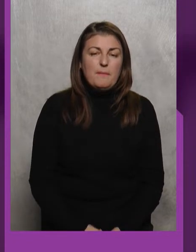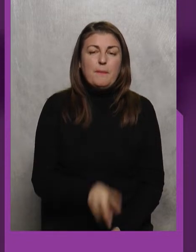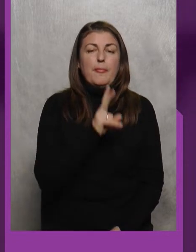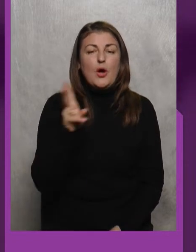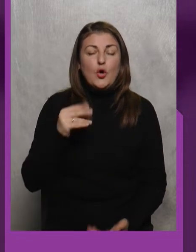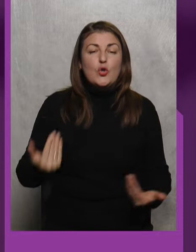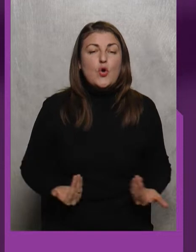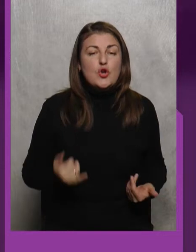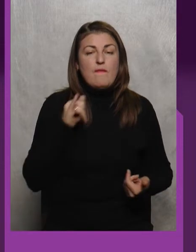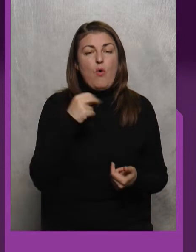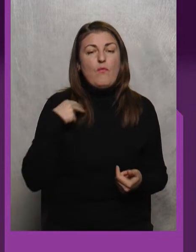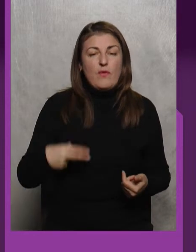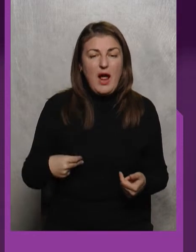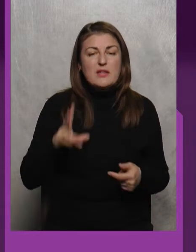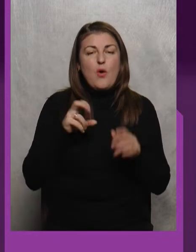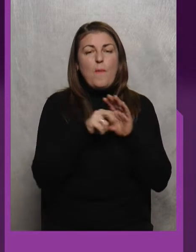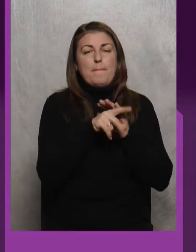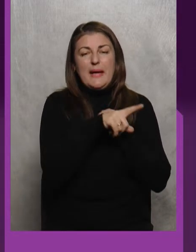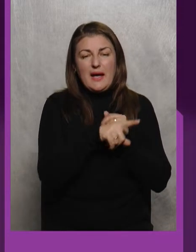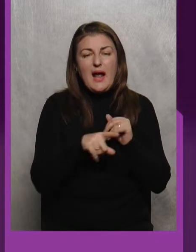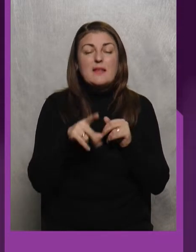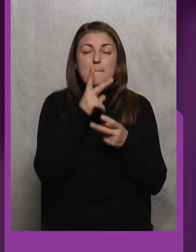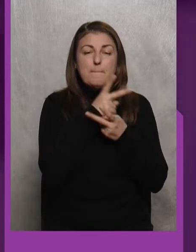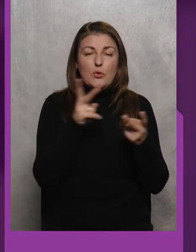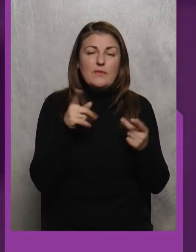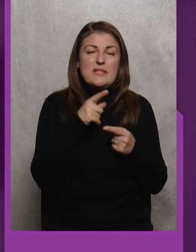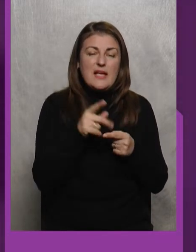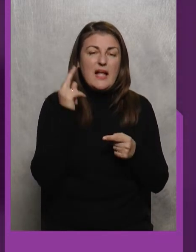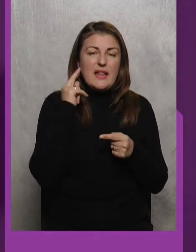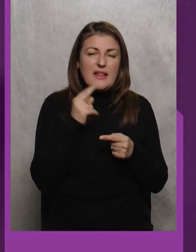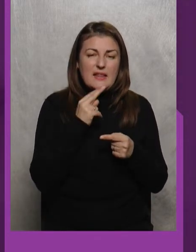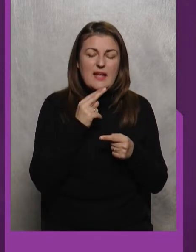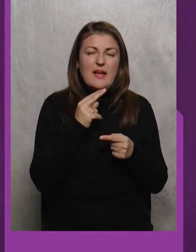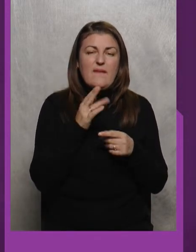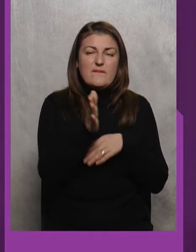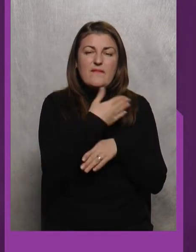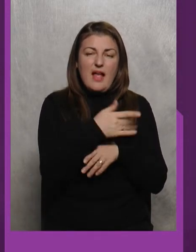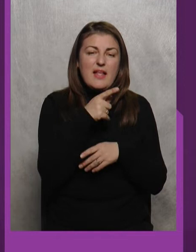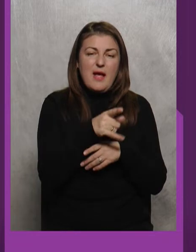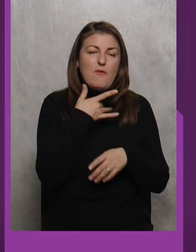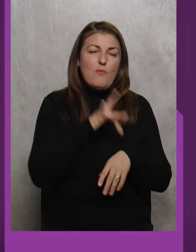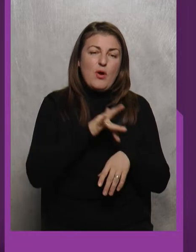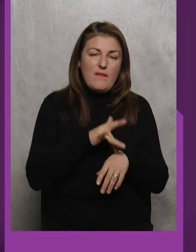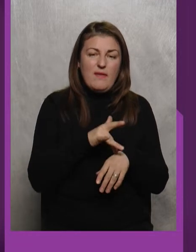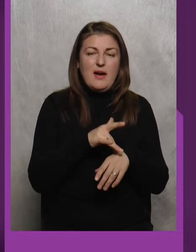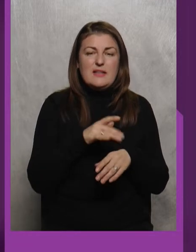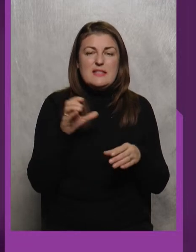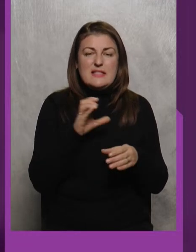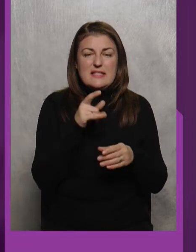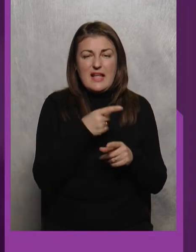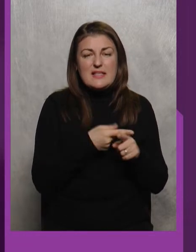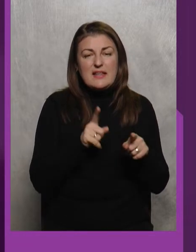живе У Франції Емігрантів Подивіться Де Флаги Там Болювальники Сильні Це така